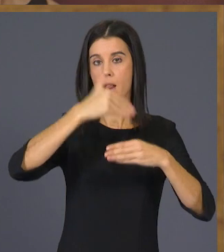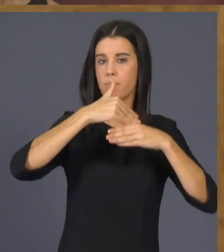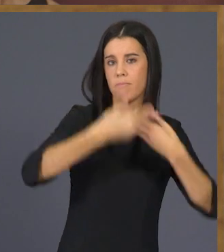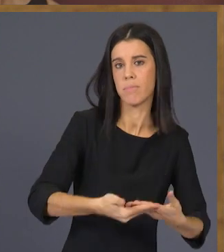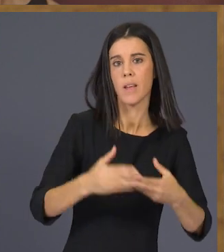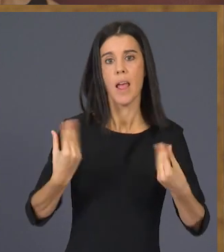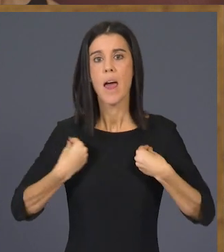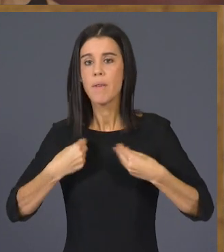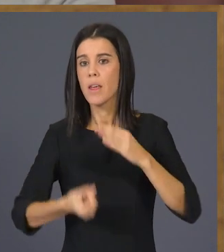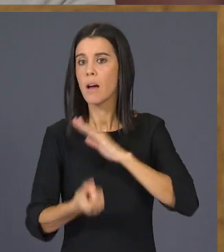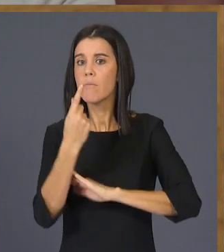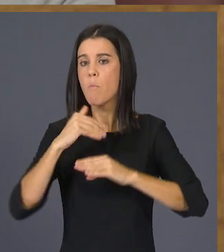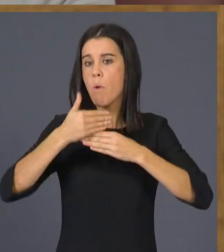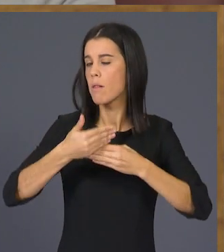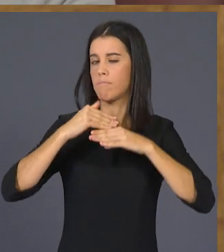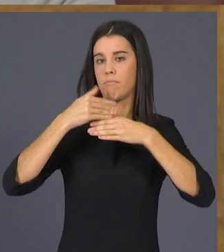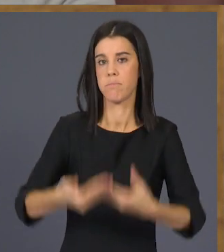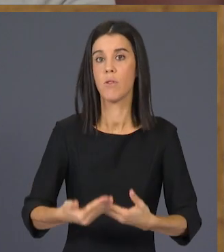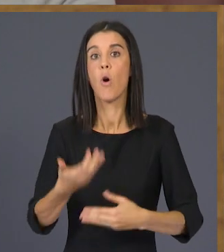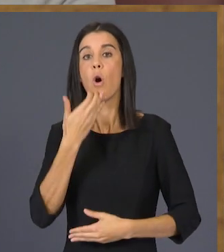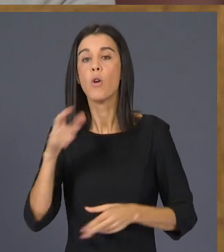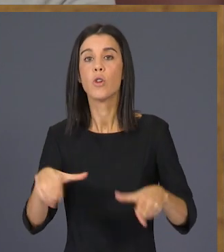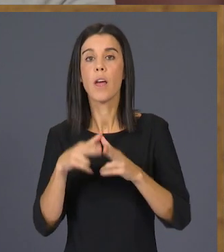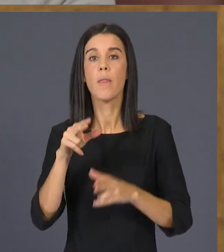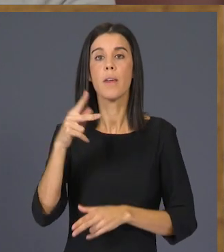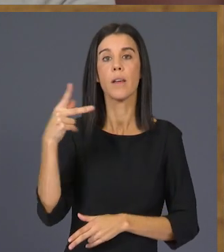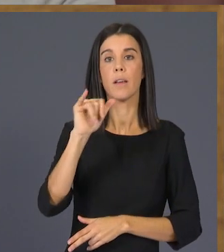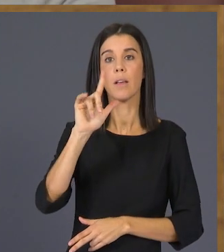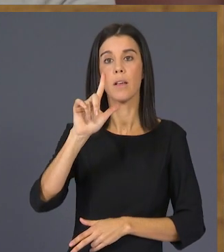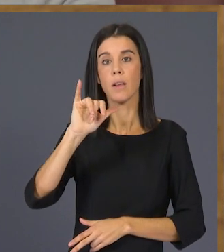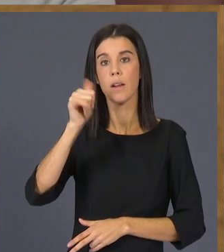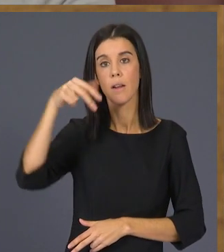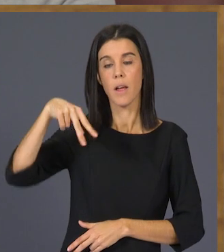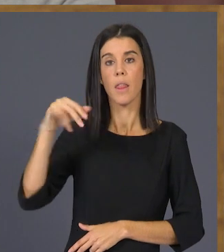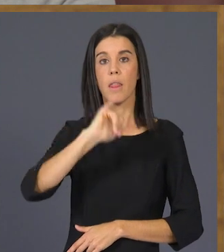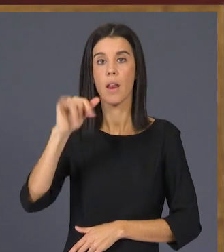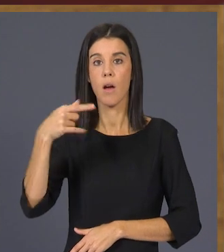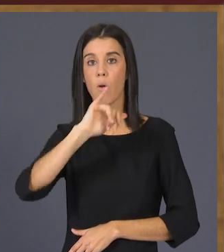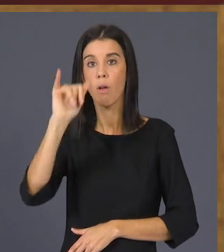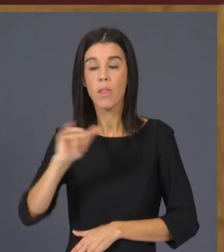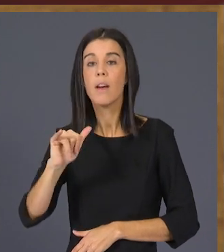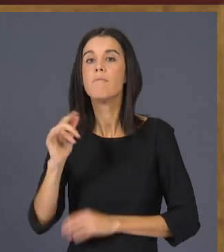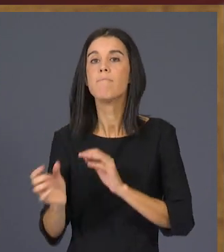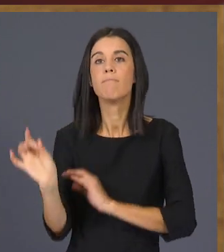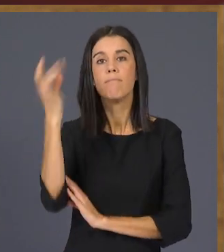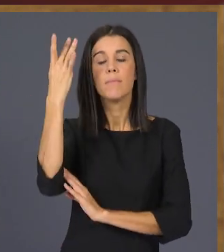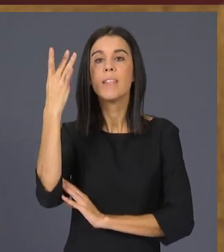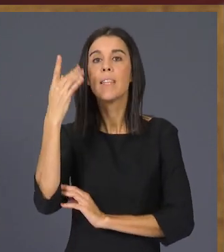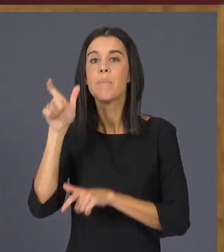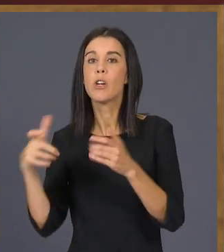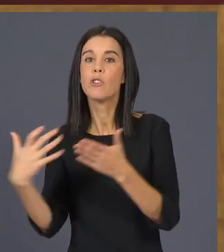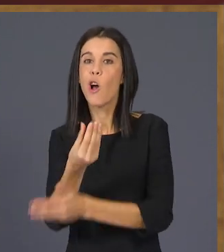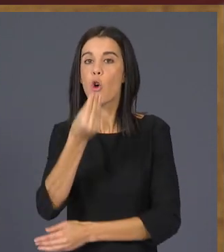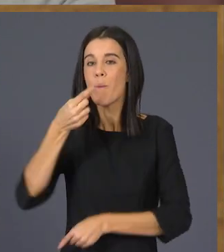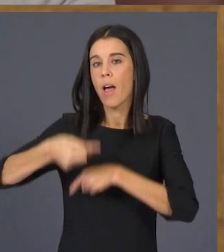És la societat de Kilian Salagossà que ha impulsat la iniciativa Nadie sin surració en diària per no tirar